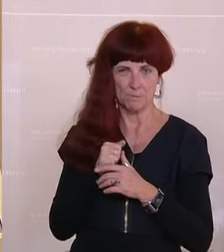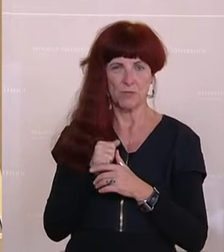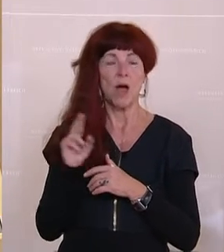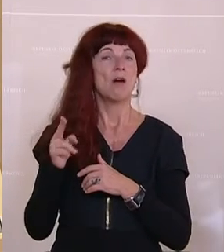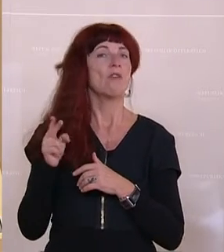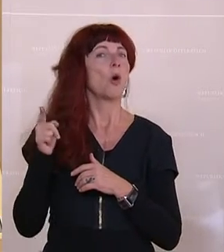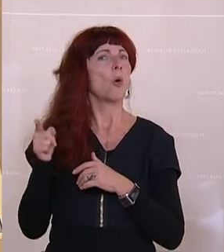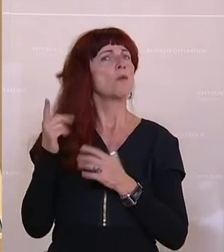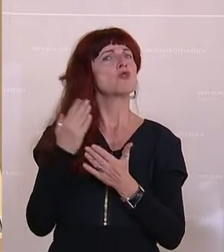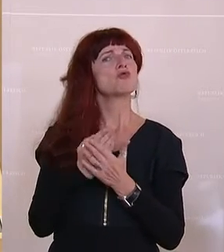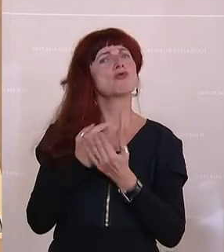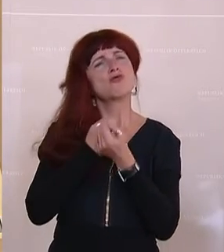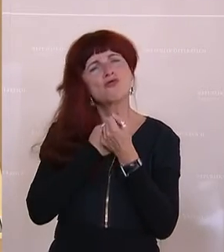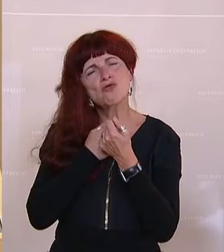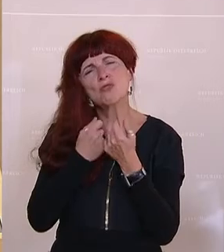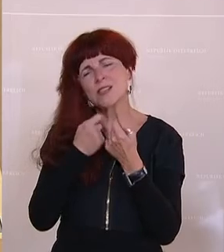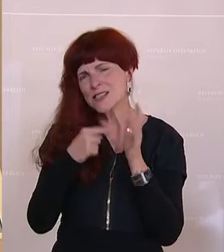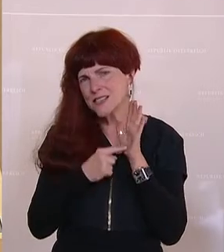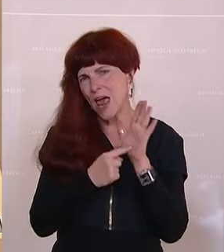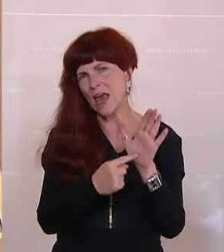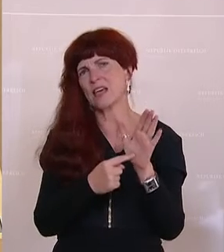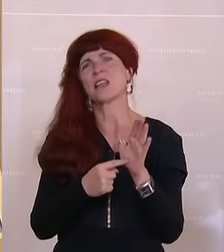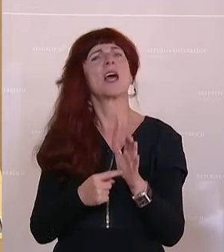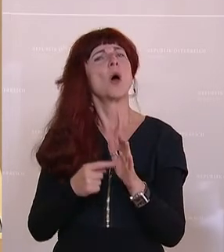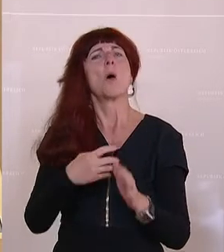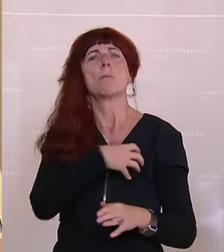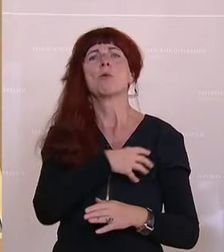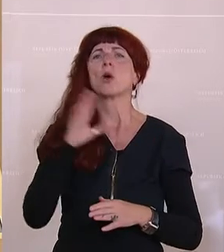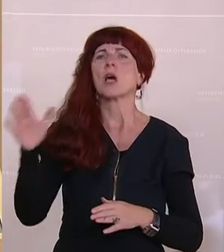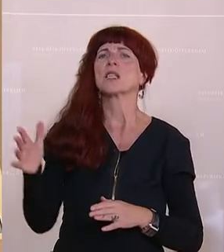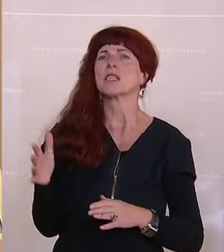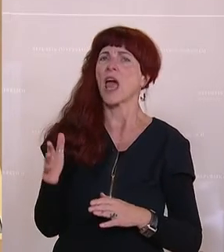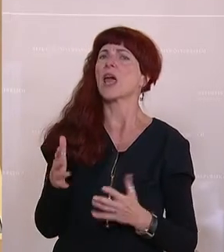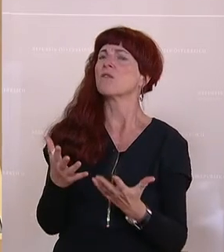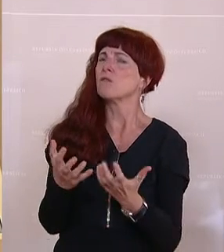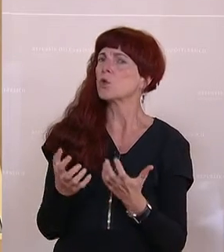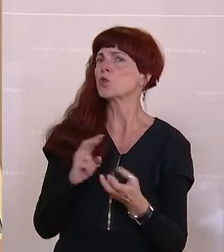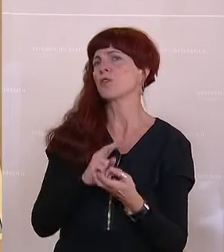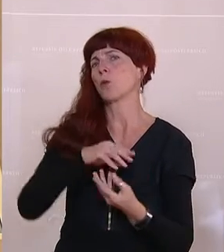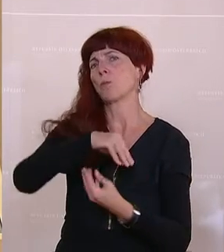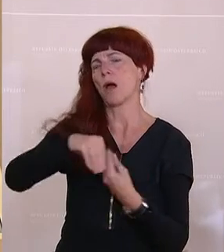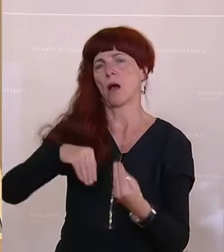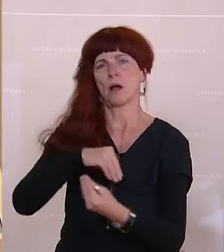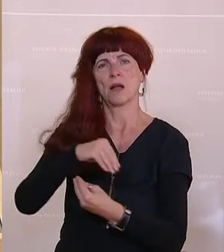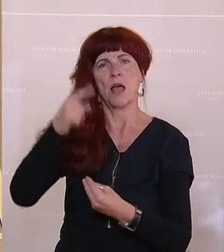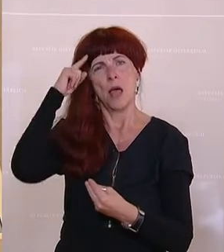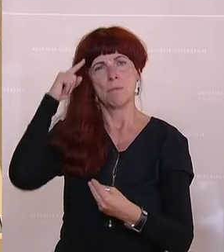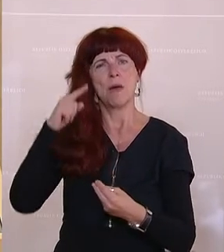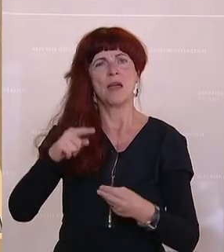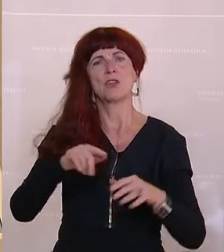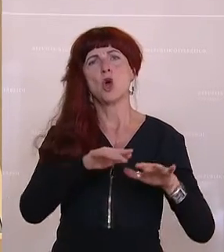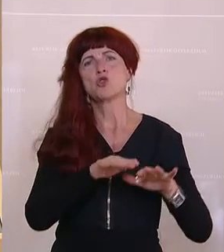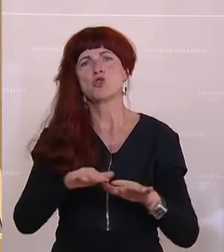stark verdeutlicht, wie man hier mit den Anliegen von Bürgerinnen und Bürgern umgeht und zwar geht es um das Schwemmholz